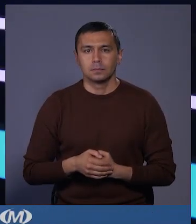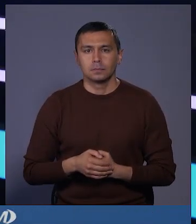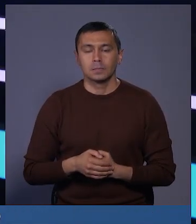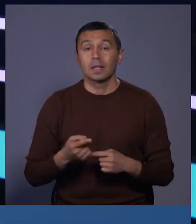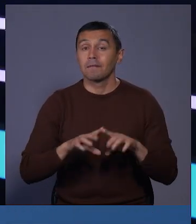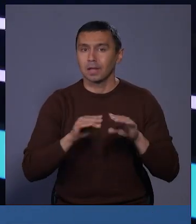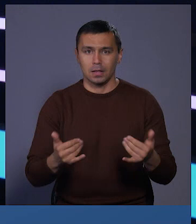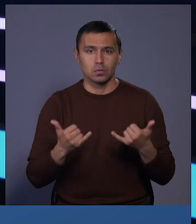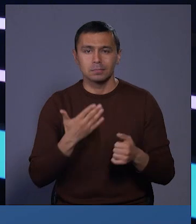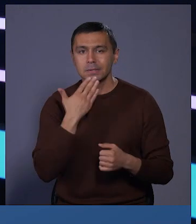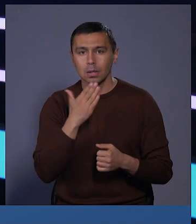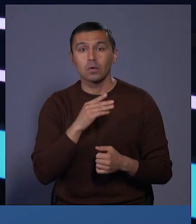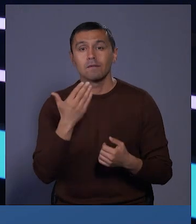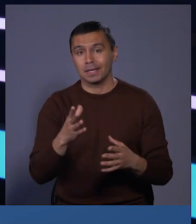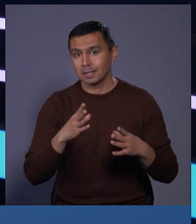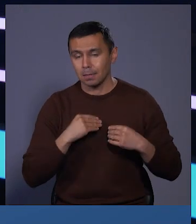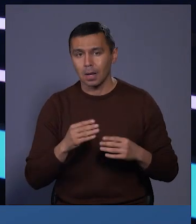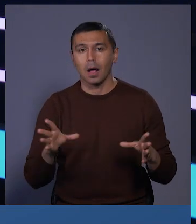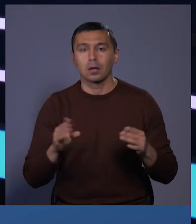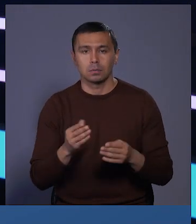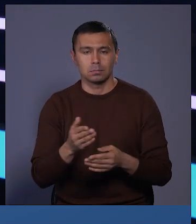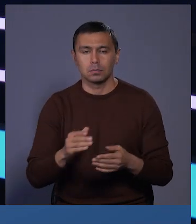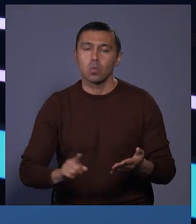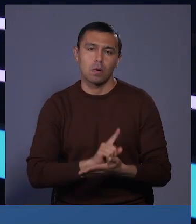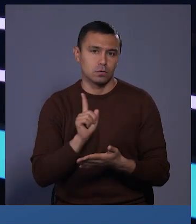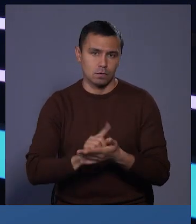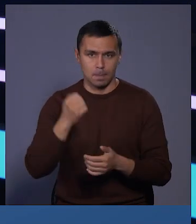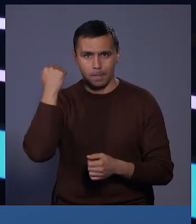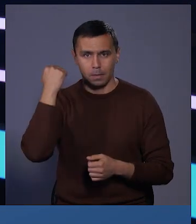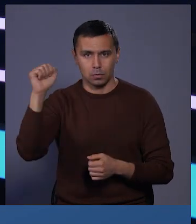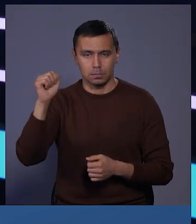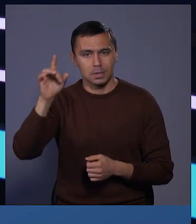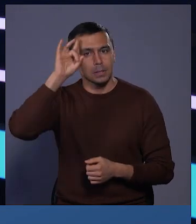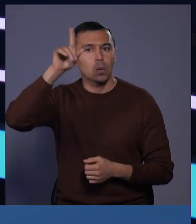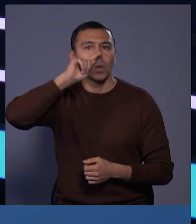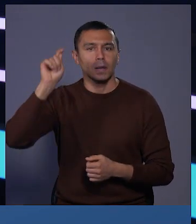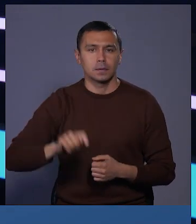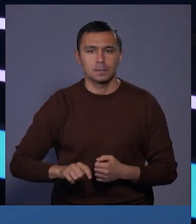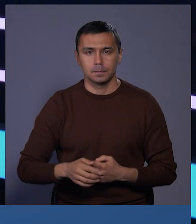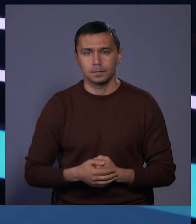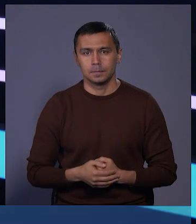Це все на сьогодні. Дякуємо, що ви з нами. Разом неодмінно переможемо. Слава Україні!